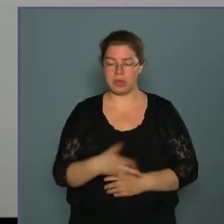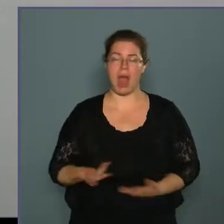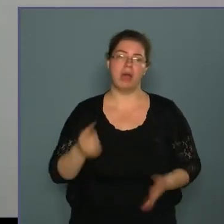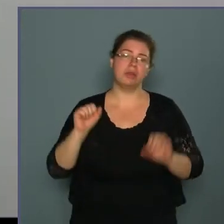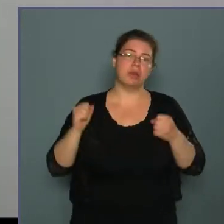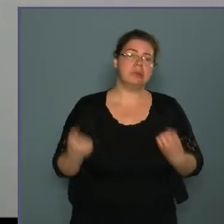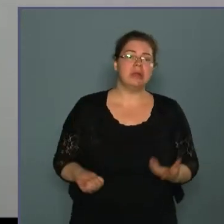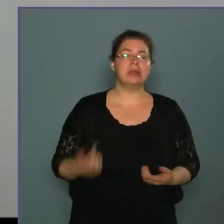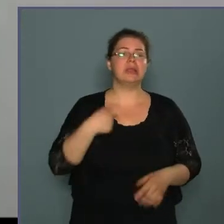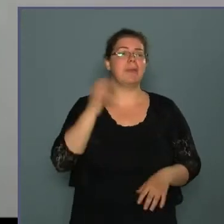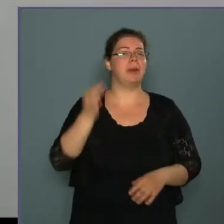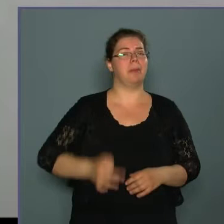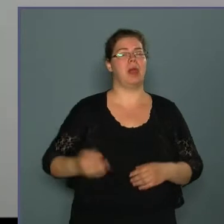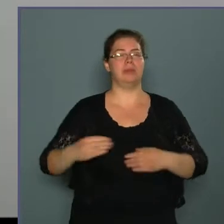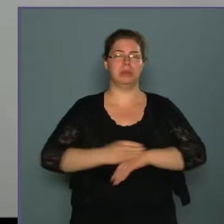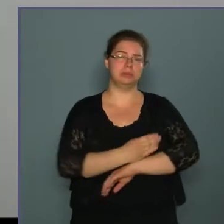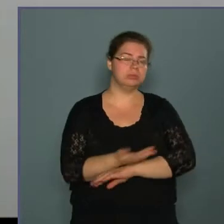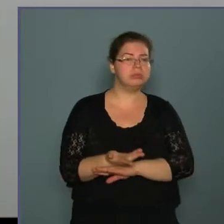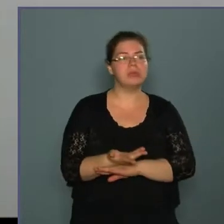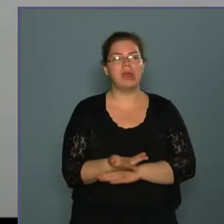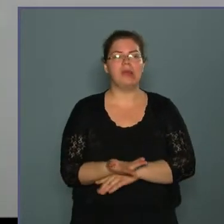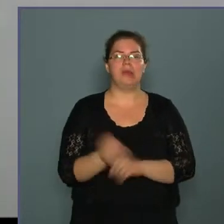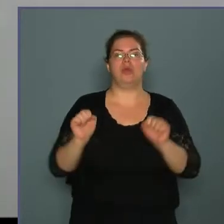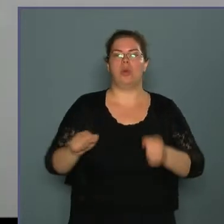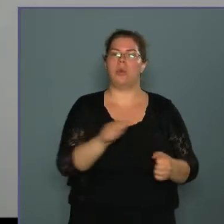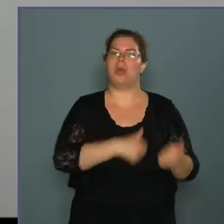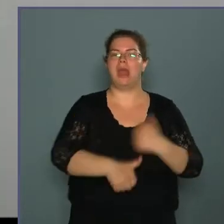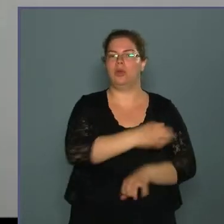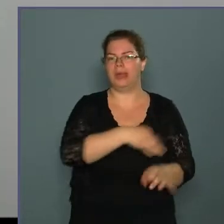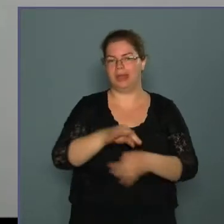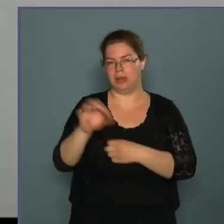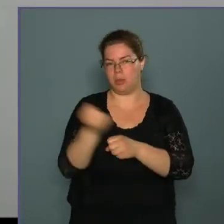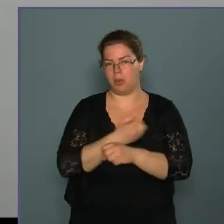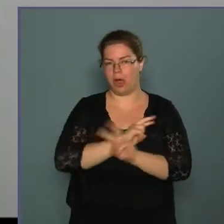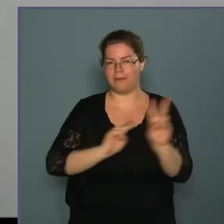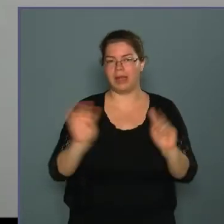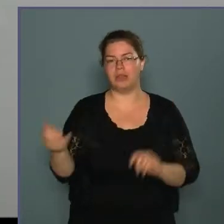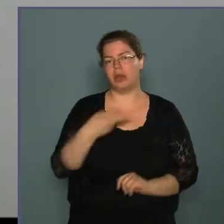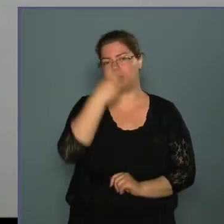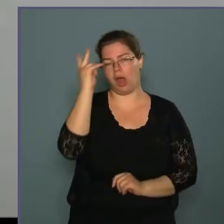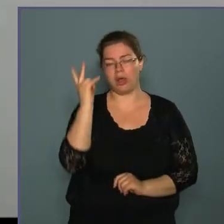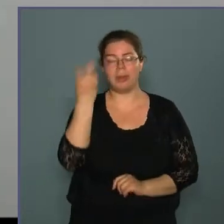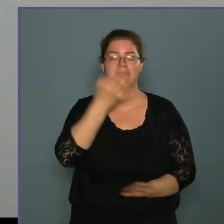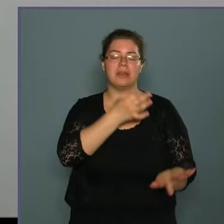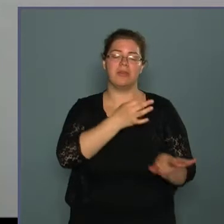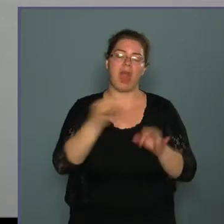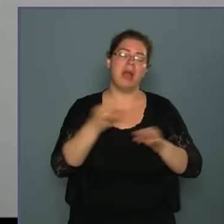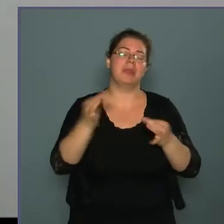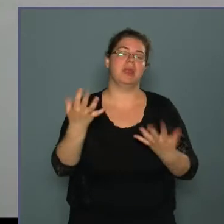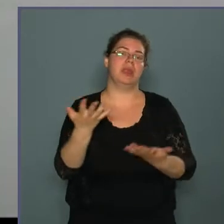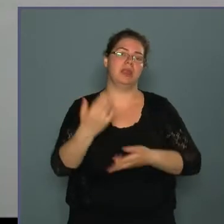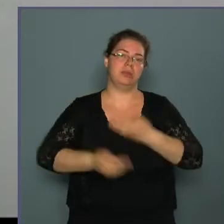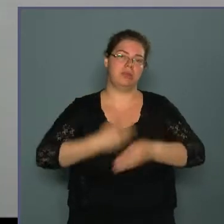Gyakorlatilag én ebben a pillanatban azt érzékelem, hogy komoly előkészítő munka folyik, és a szakmai felmérések